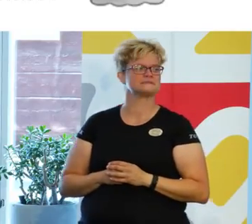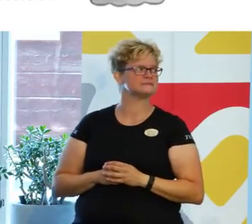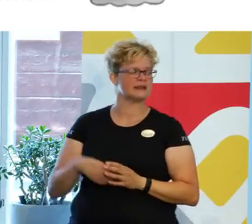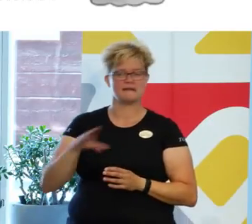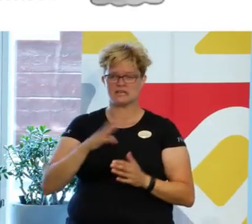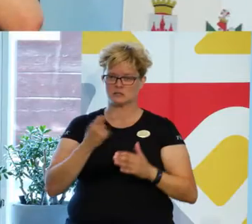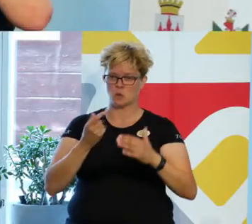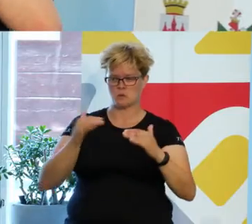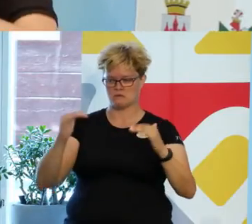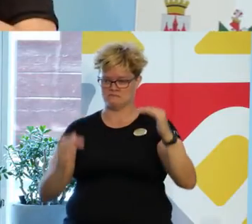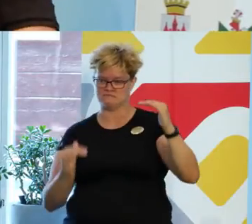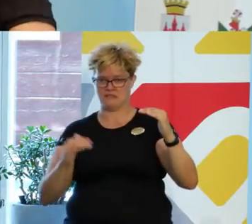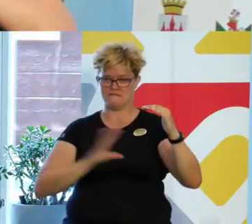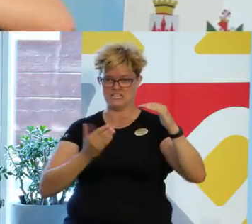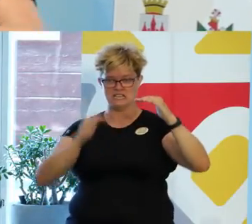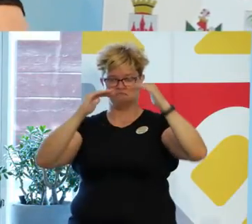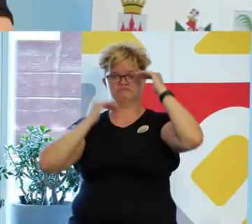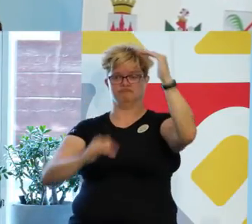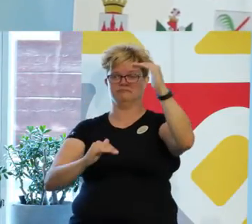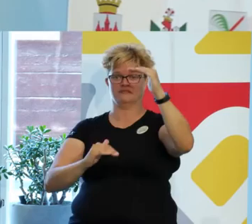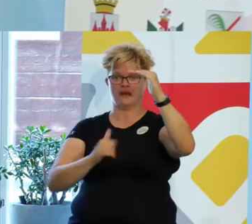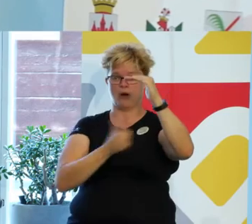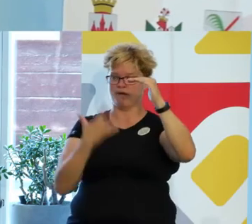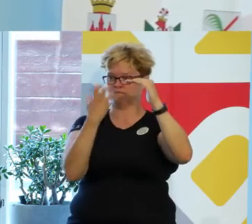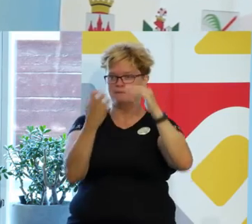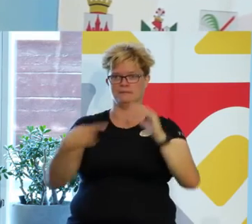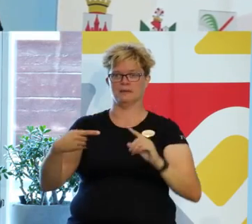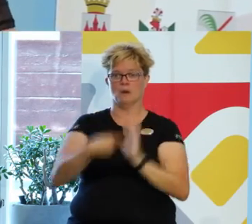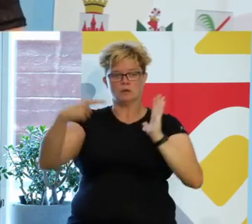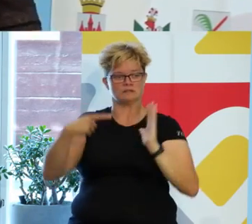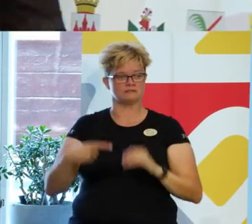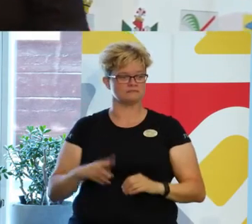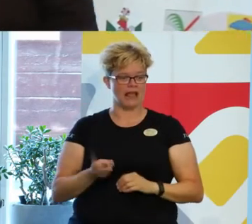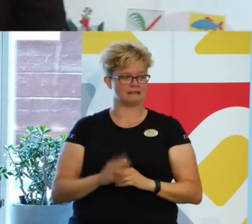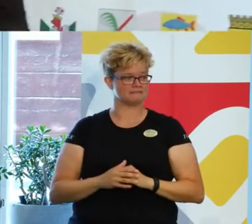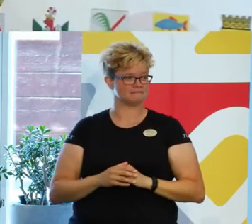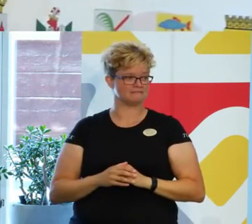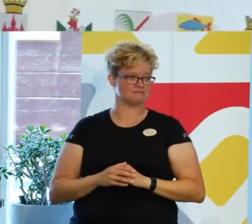någon undring. Nu har vi inget spann utan bara 50. Ja.